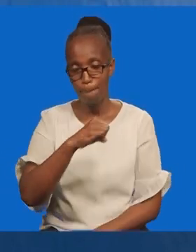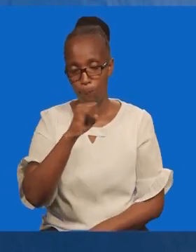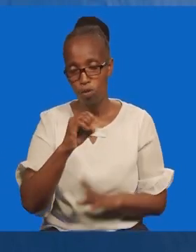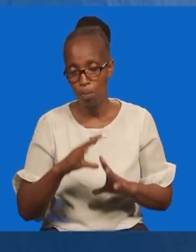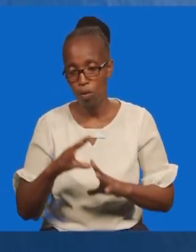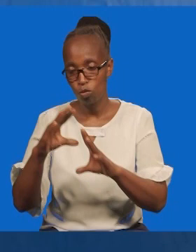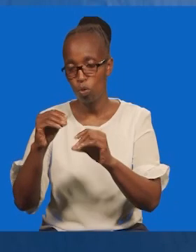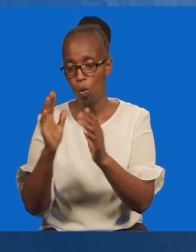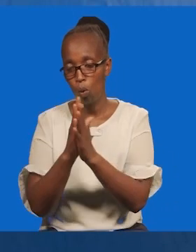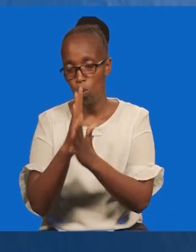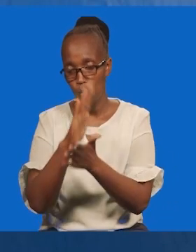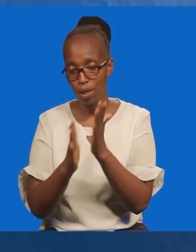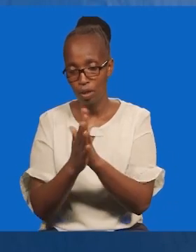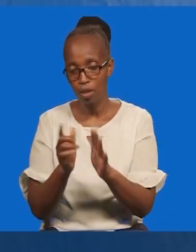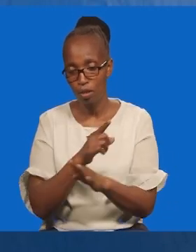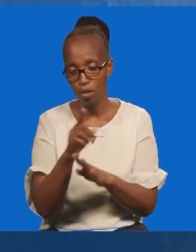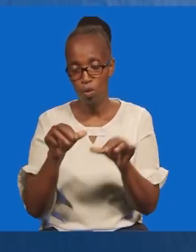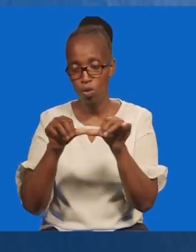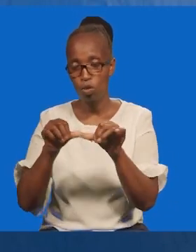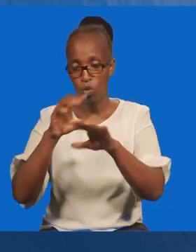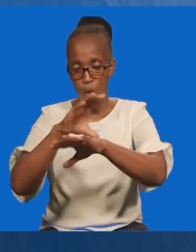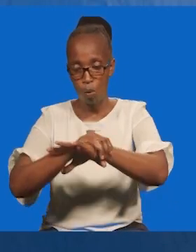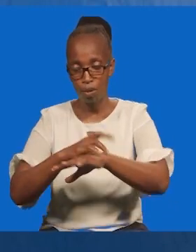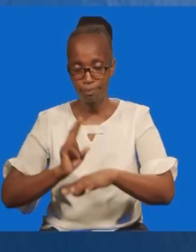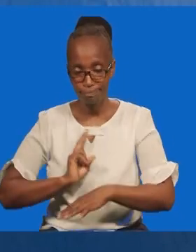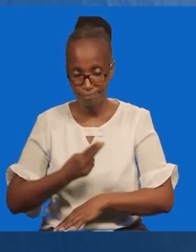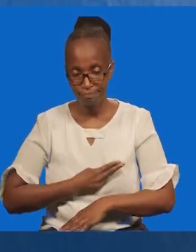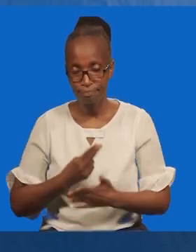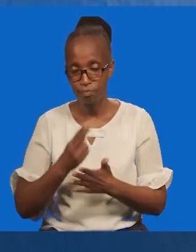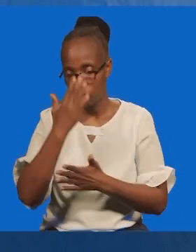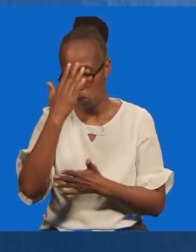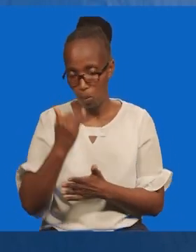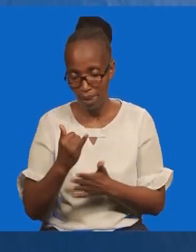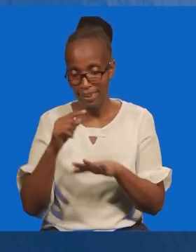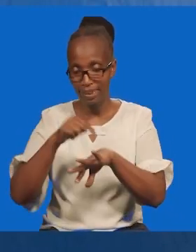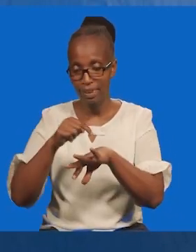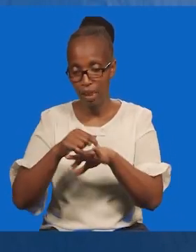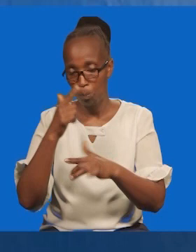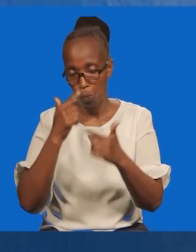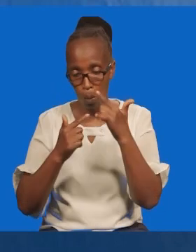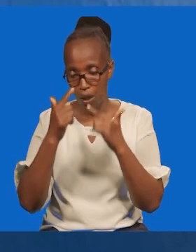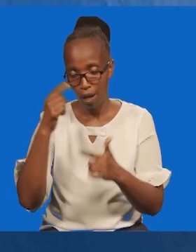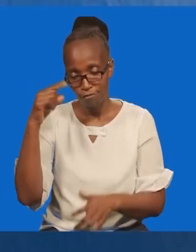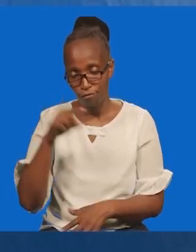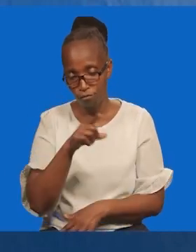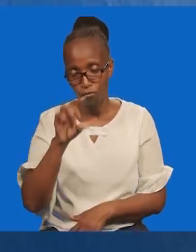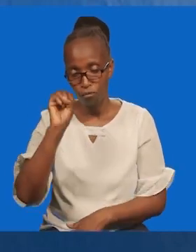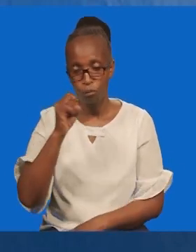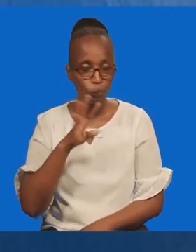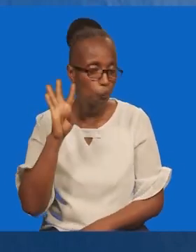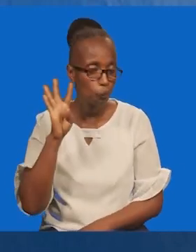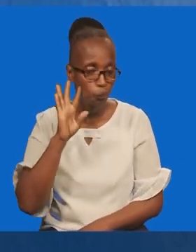Kwa maana ziza tuwazi kutembea mbila wewe. Wewe ndiwa mwungu wetu, tushikia mkua na utuongoze, wana famu kwa sababu tunapu kulilia.